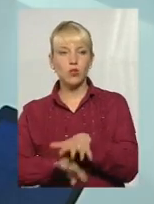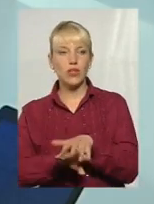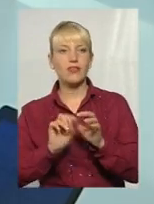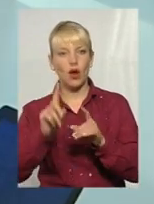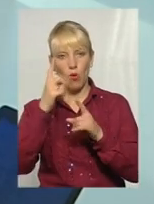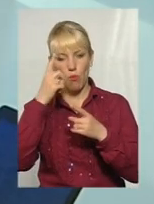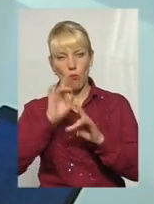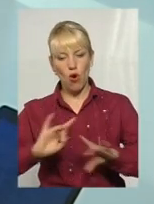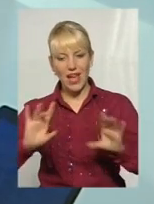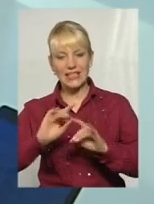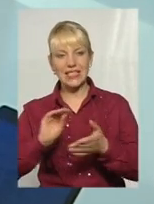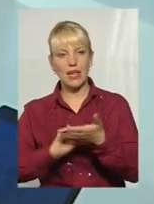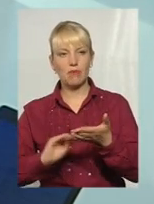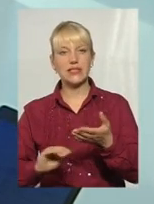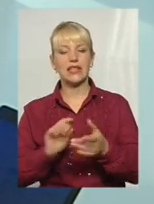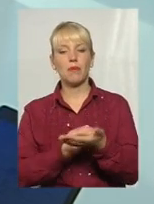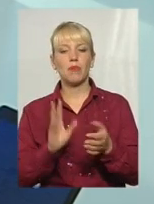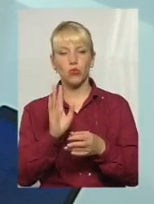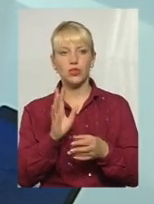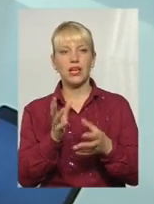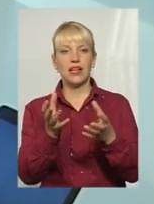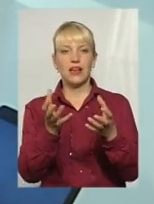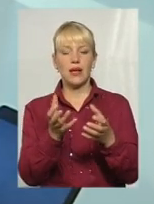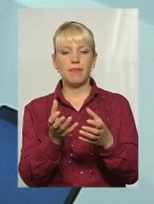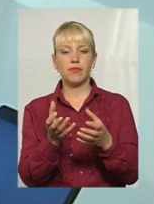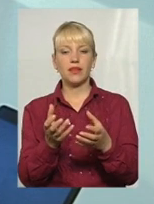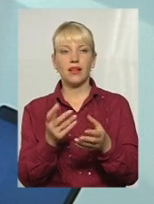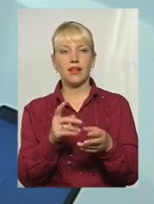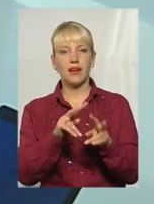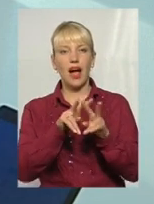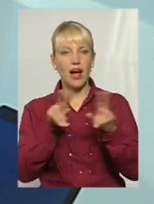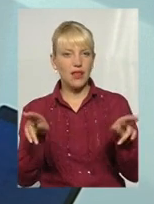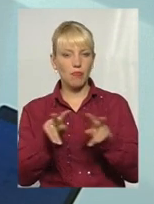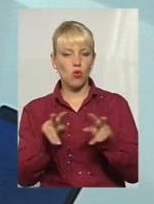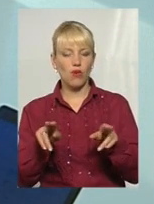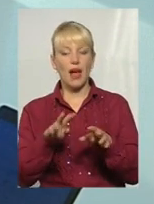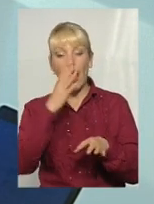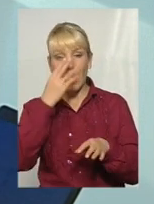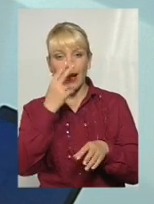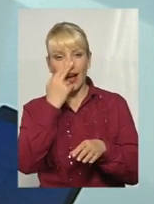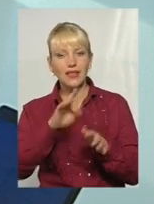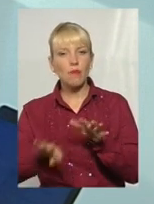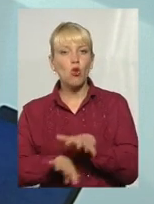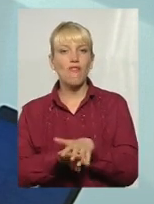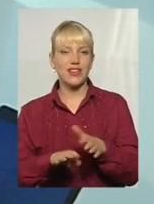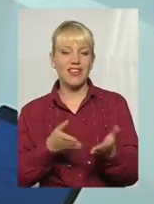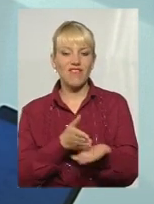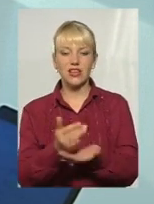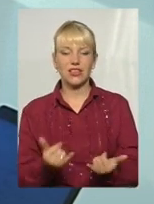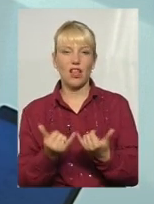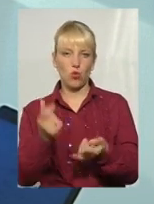написано, тобто буде взята методологія, буде адаптований варіант до України. Хоча б якогось